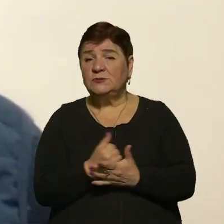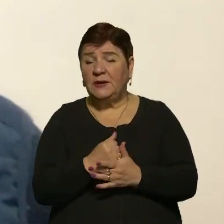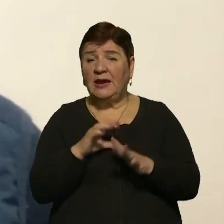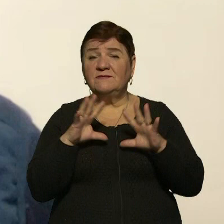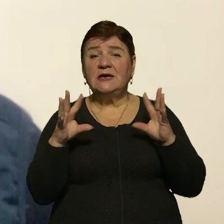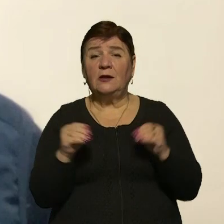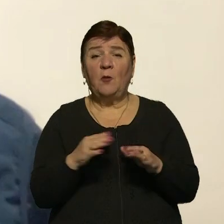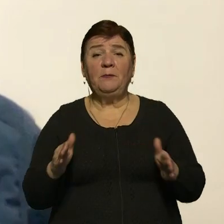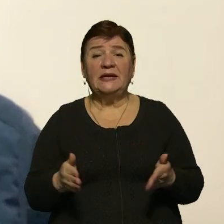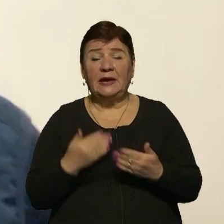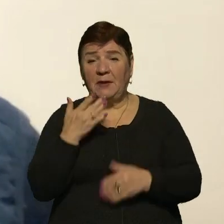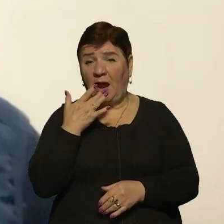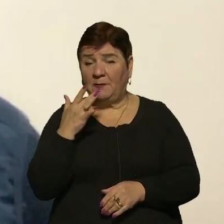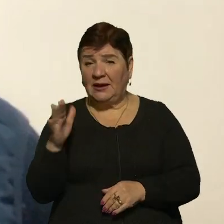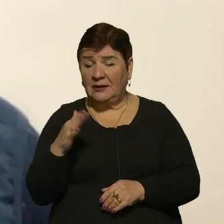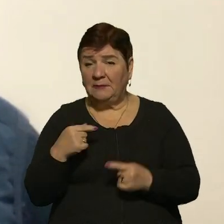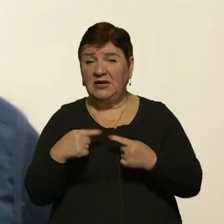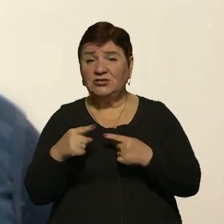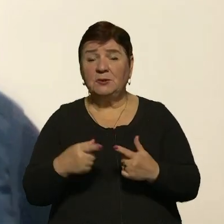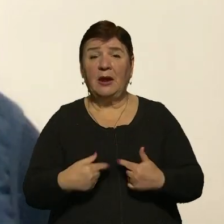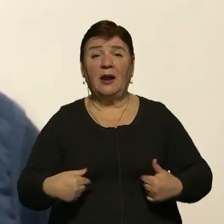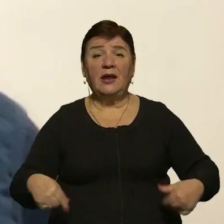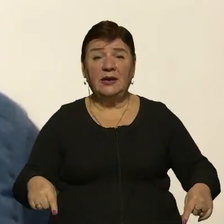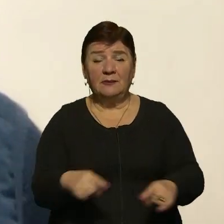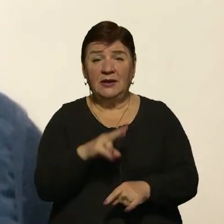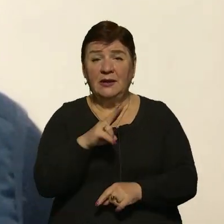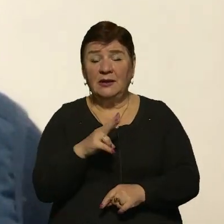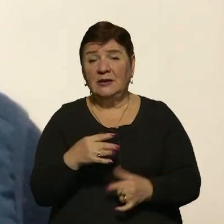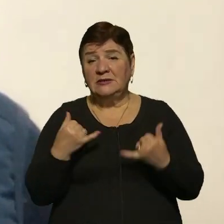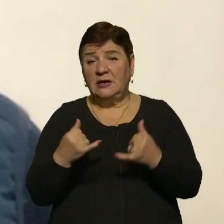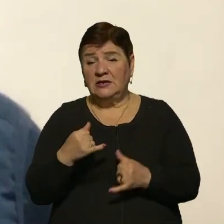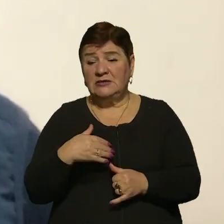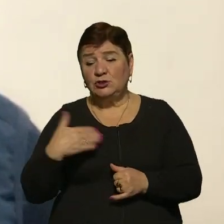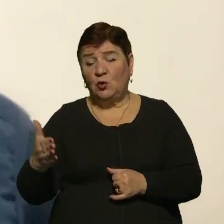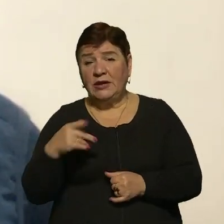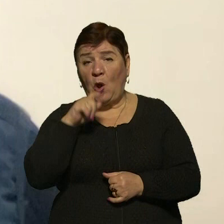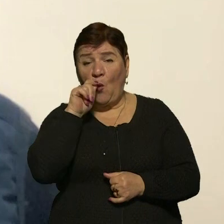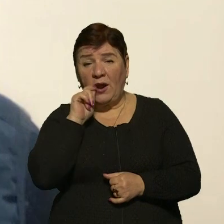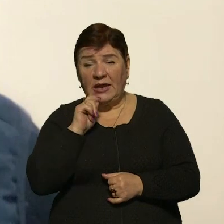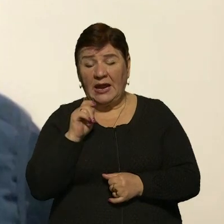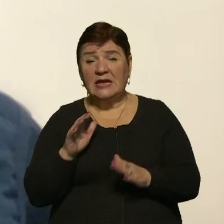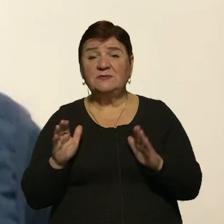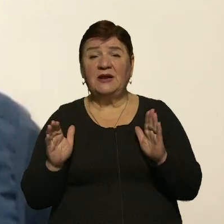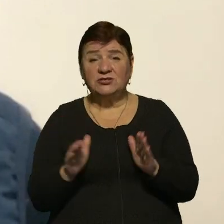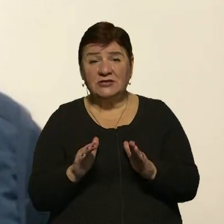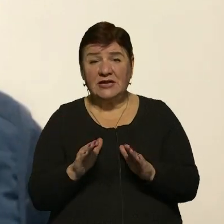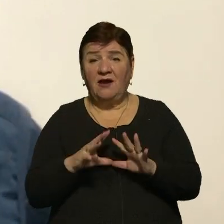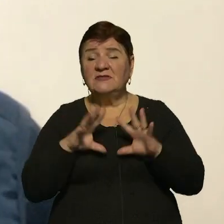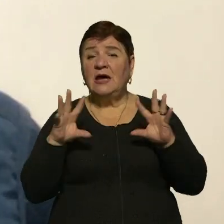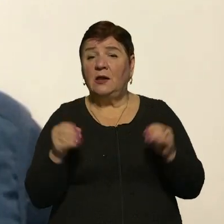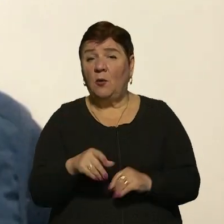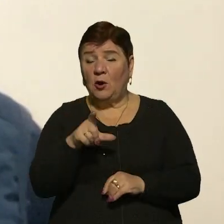загалом підтримка Америкою, іншими країнами, які зараз на стороні України, в найближчий час збережеться. Загалом